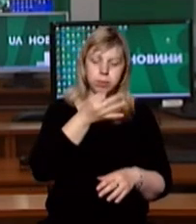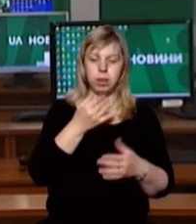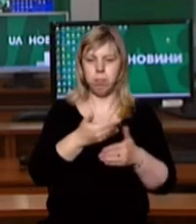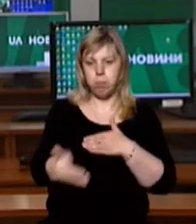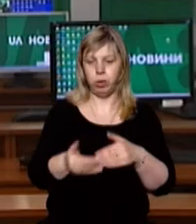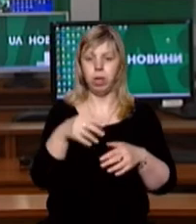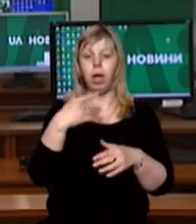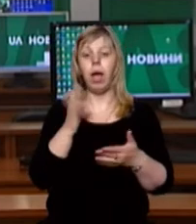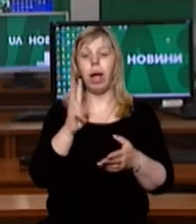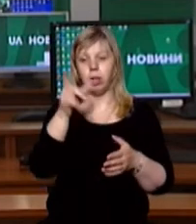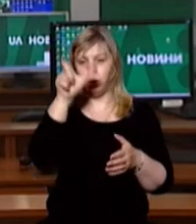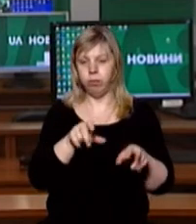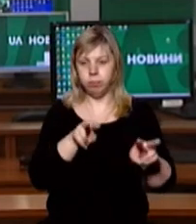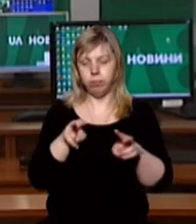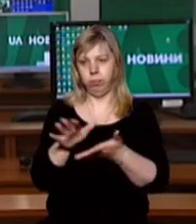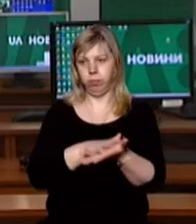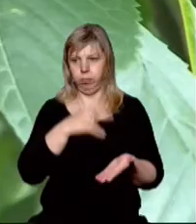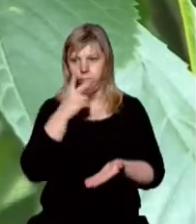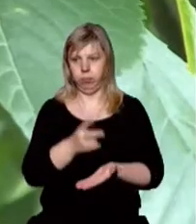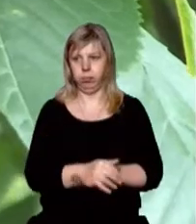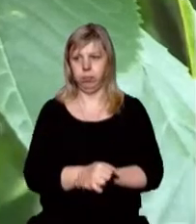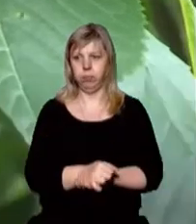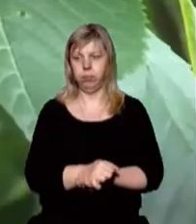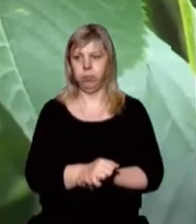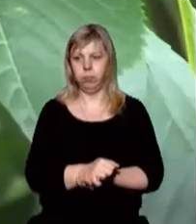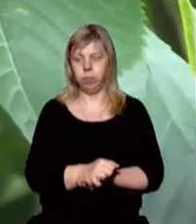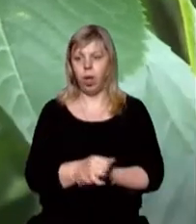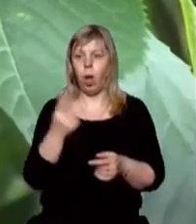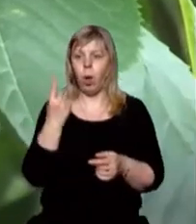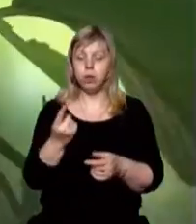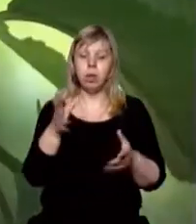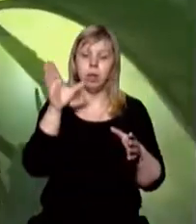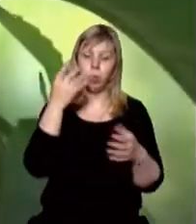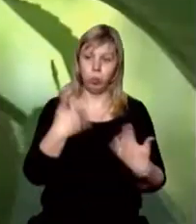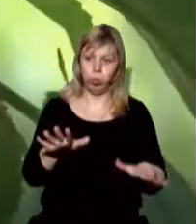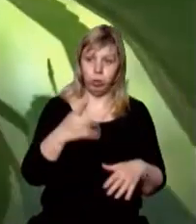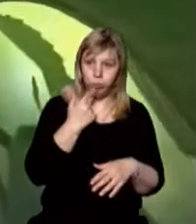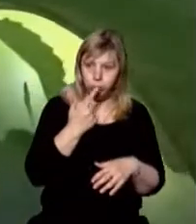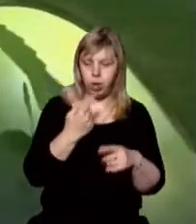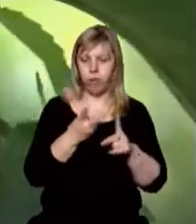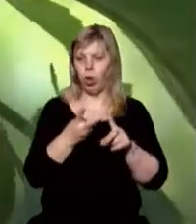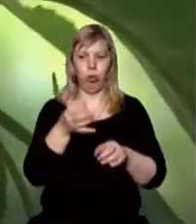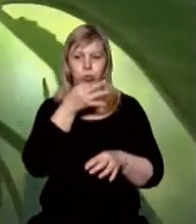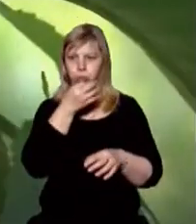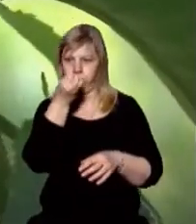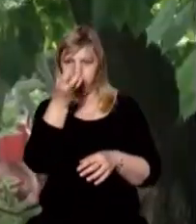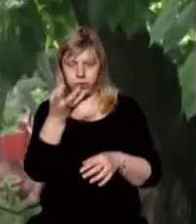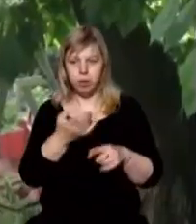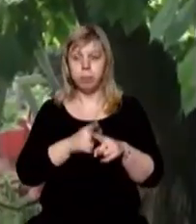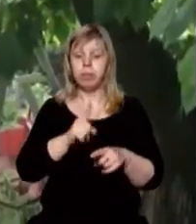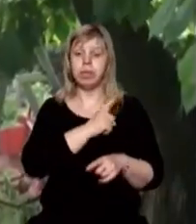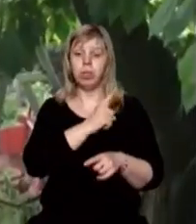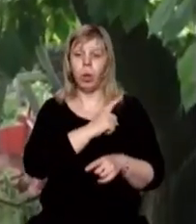чоловік доглядає за деревами – в сюжеті Марії Лукей. Одні дозріли, інші ще не відсвіли. У жителя села